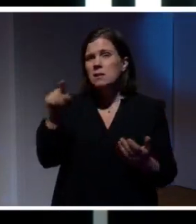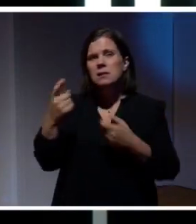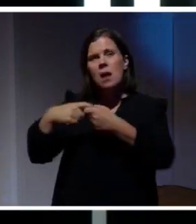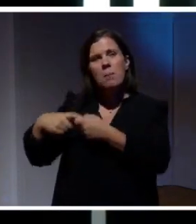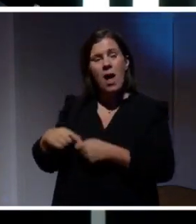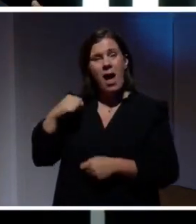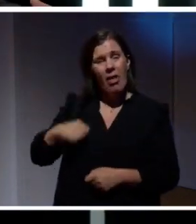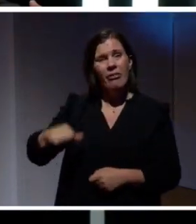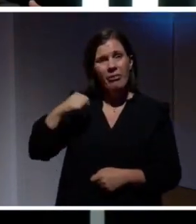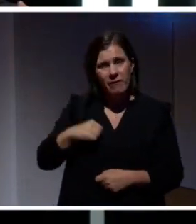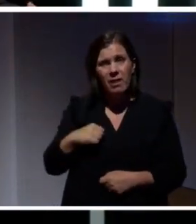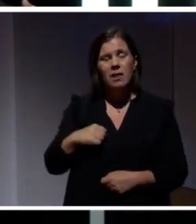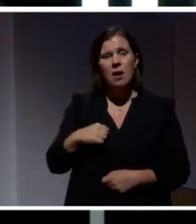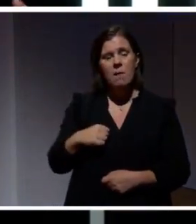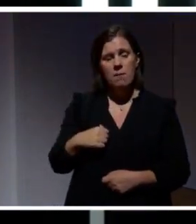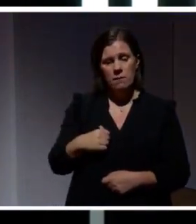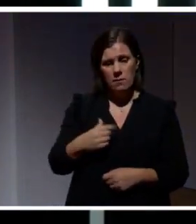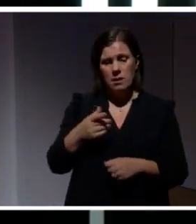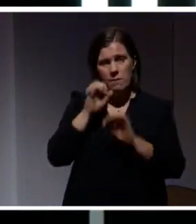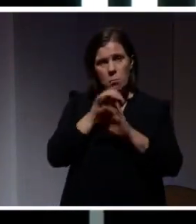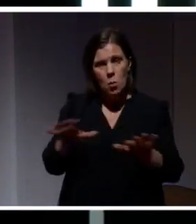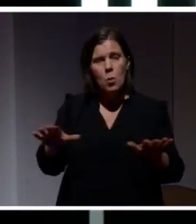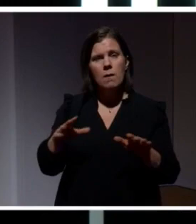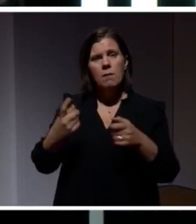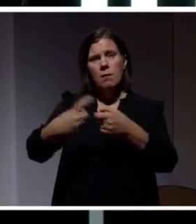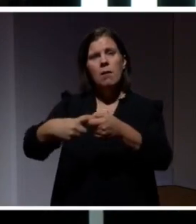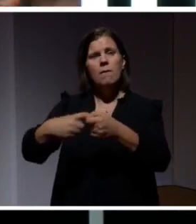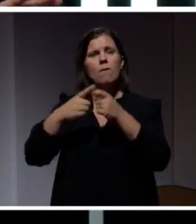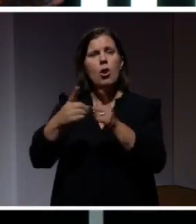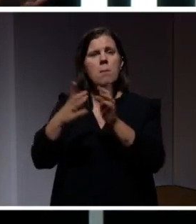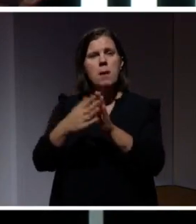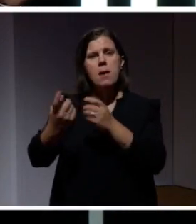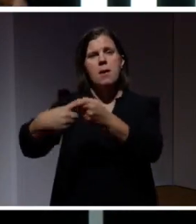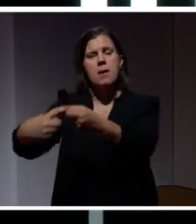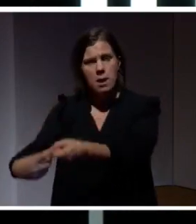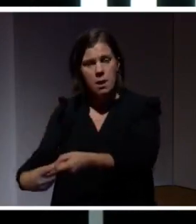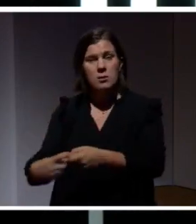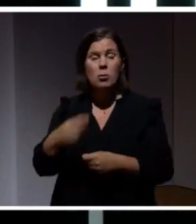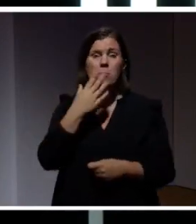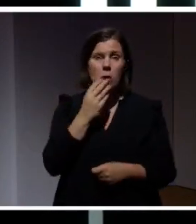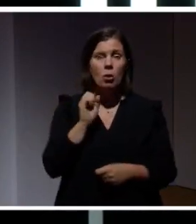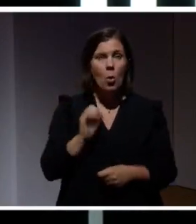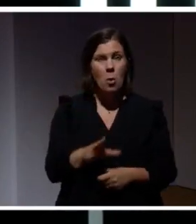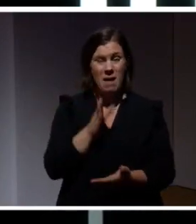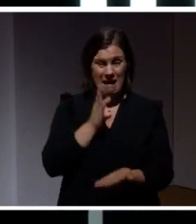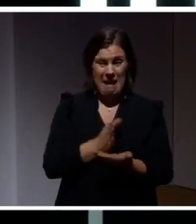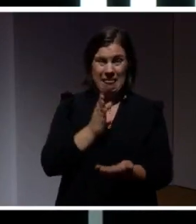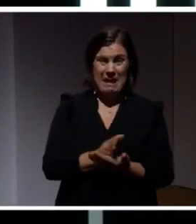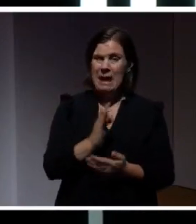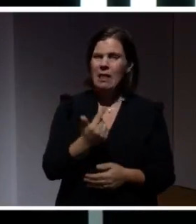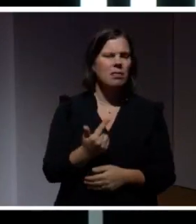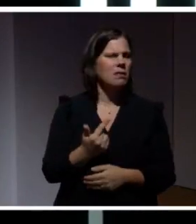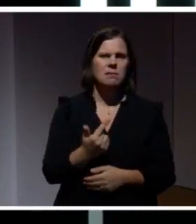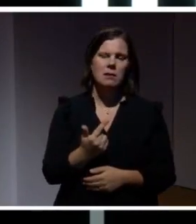användningen av personinformation med naturligt. Och det där varierar väldigt mycket. Så att prata om det som en absolut rättighet, det